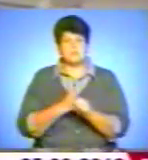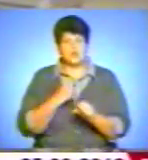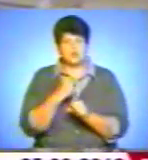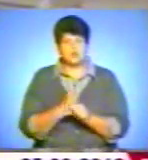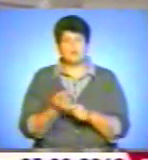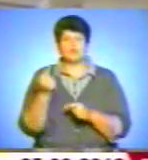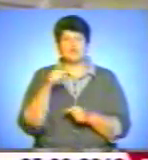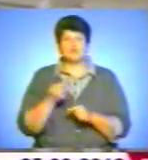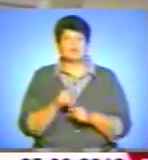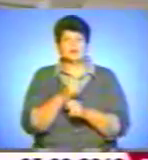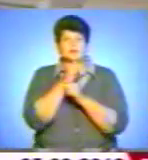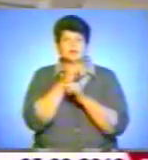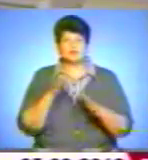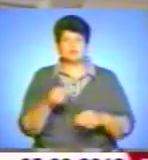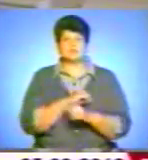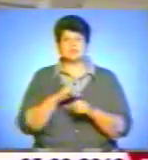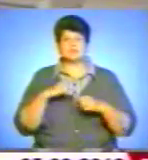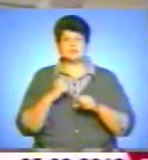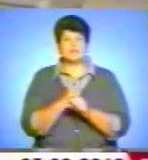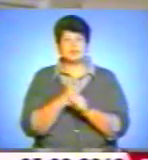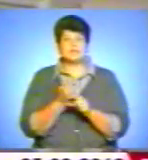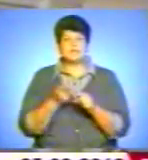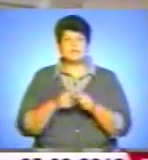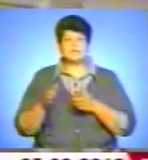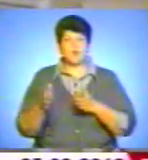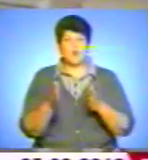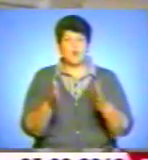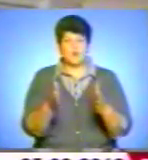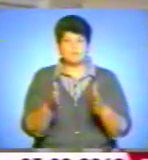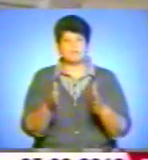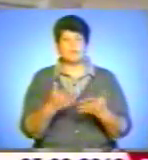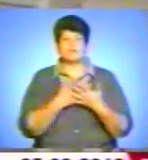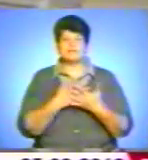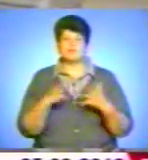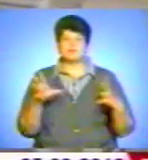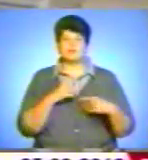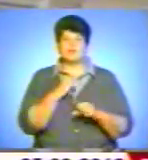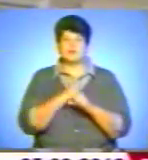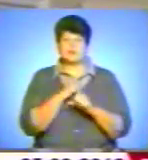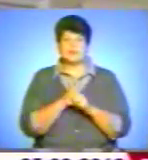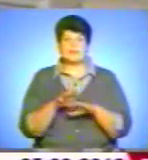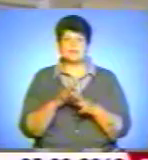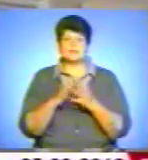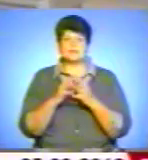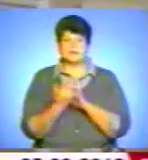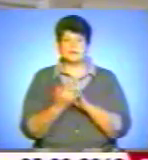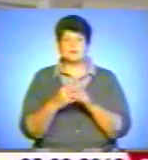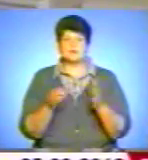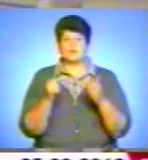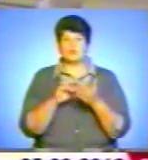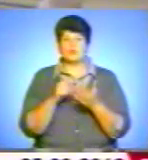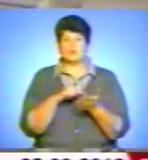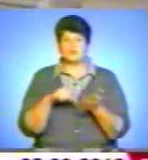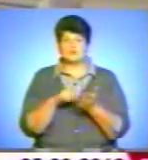тому що ми не спроможні самі зробити ці броня. Ми зараз активно співпрацюємо з населеними пунктами, із